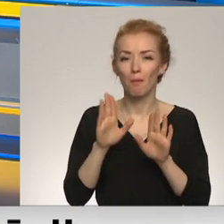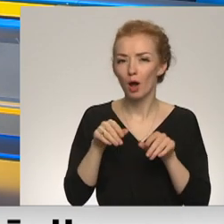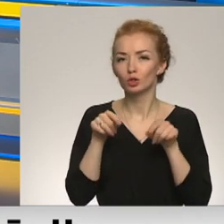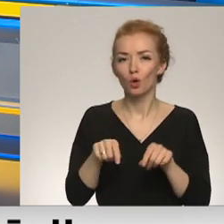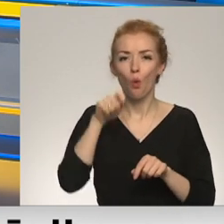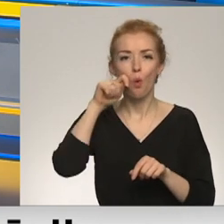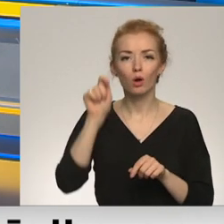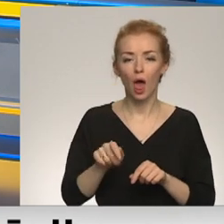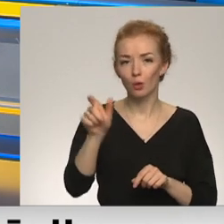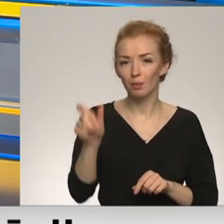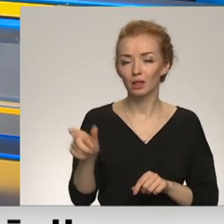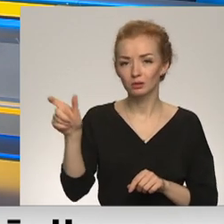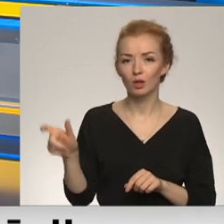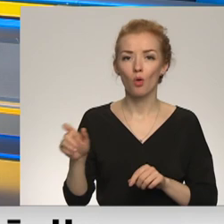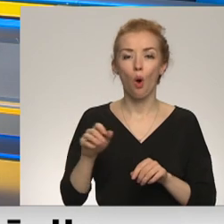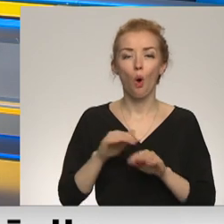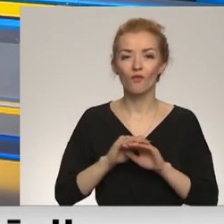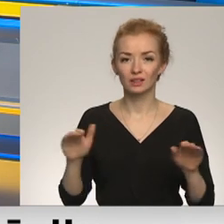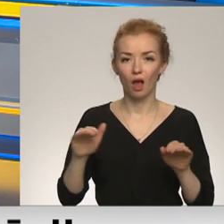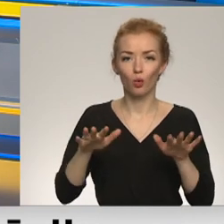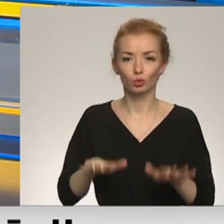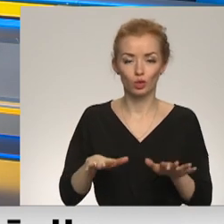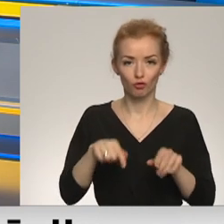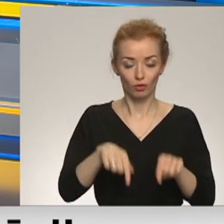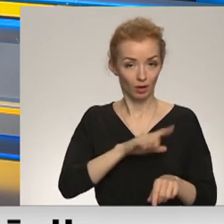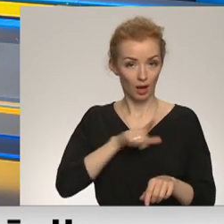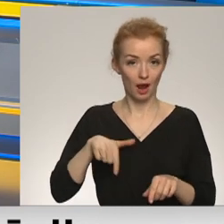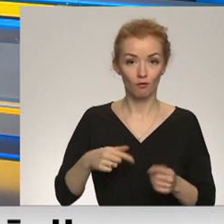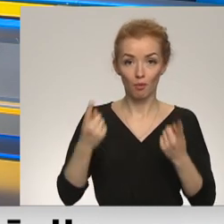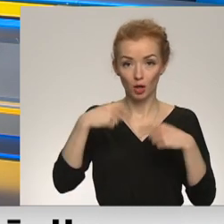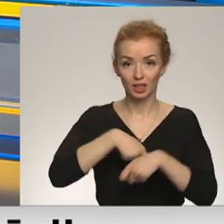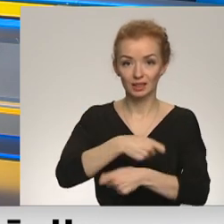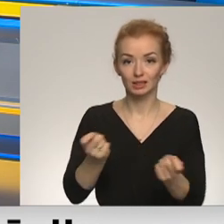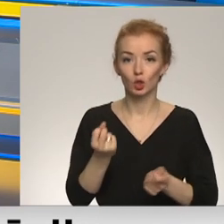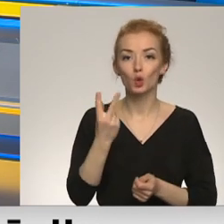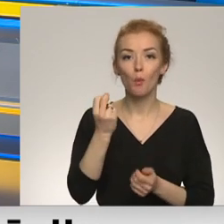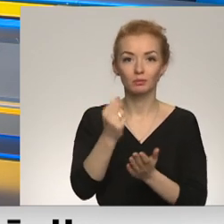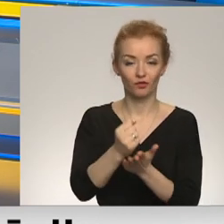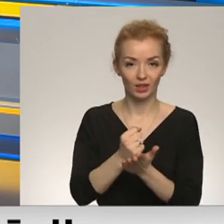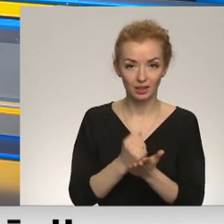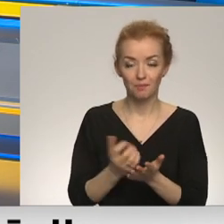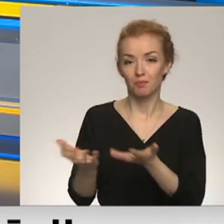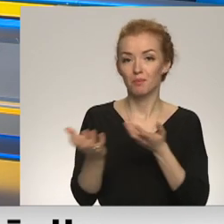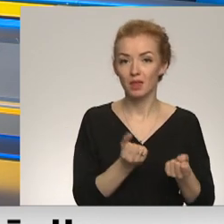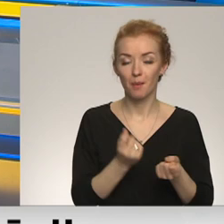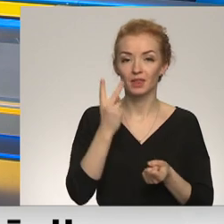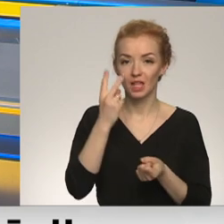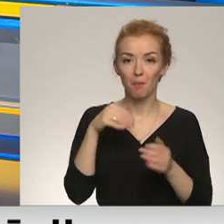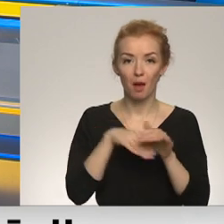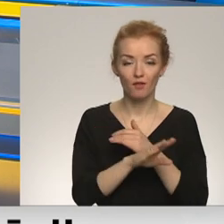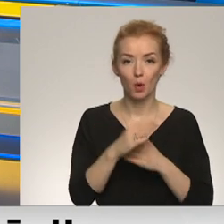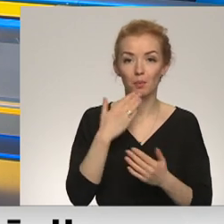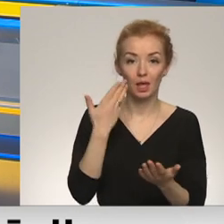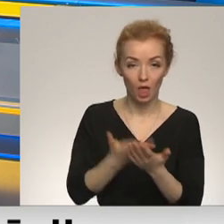šo Ukraiņu pilsoņu legālu iespēju uzturēties šeit Latvijā. Šobrīd izsniegtas 12 vīzes, pieņemti divi patvērumu pieprasījumu.